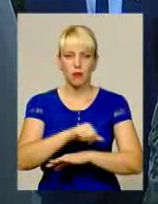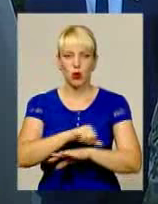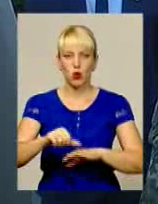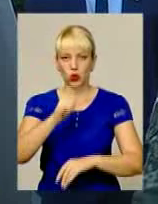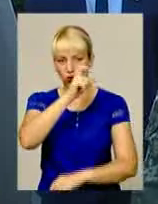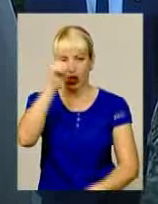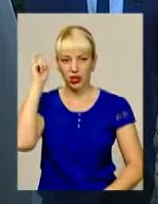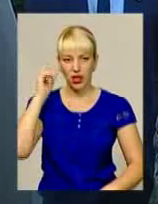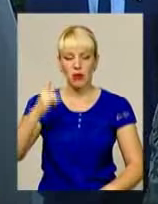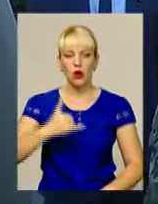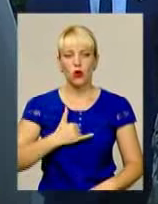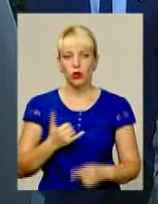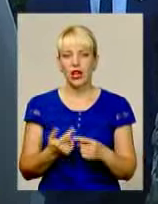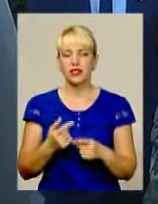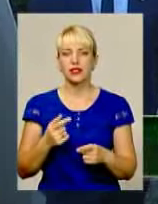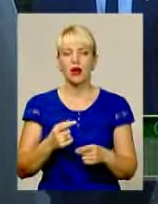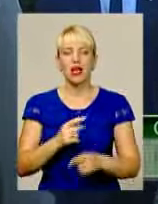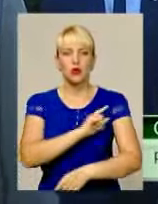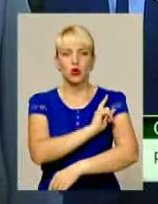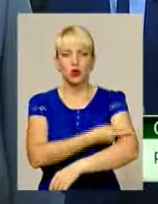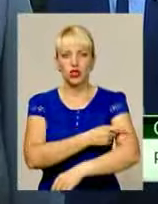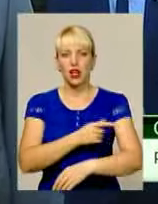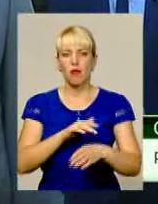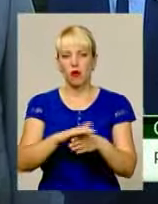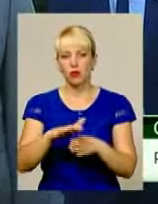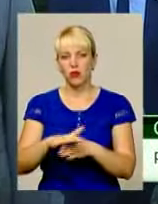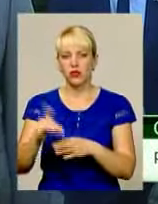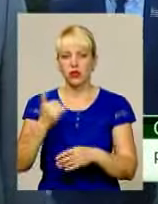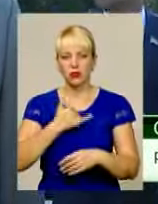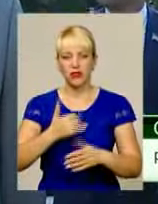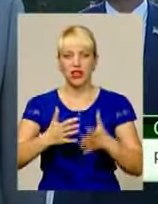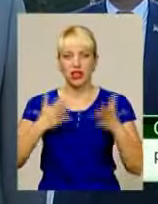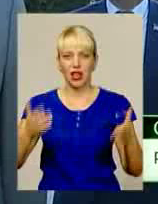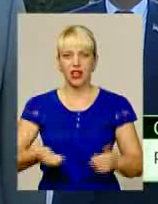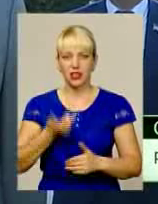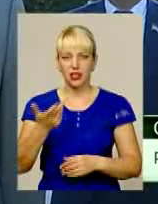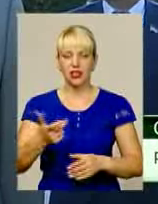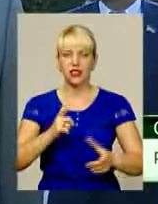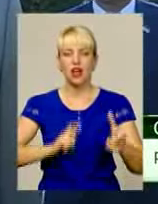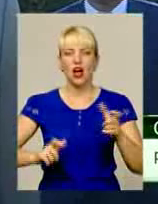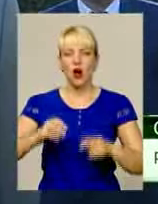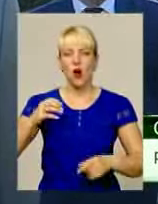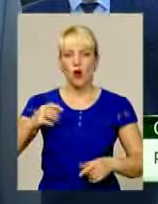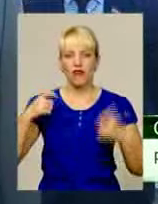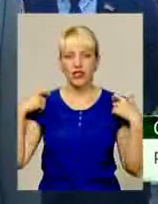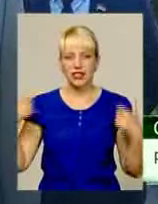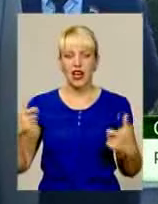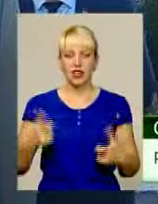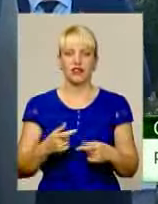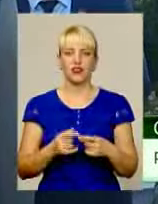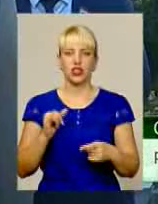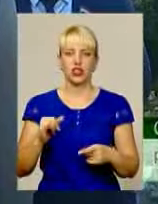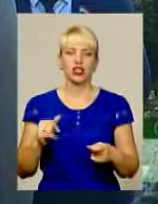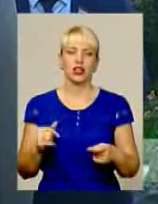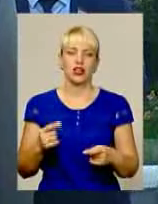потужне поповнення. Ми велику кількість набрали офіцерів, курсантів, студентів на перший